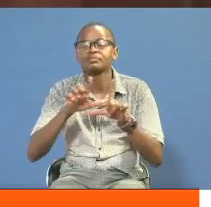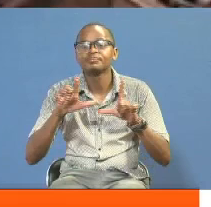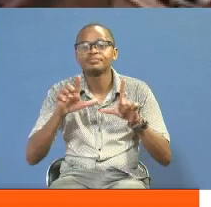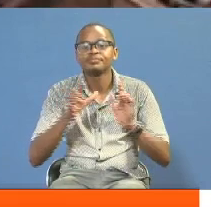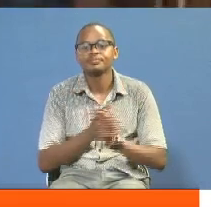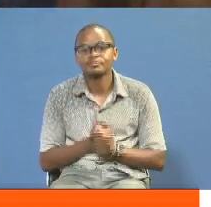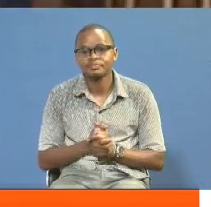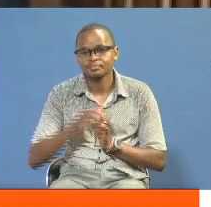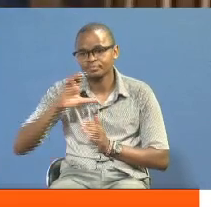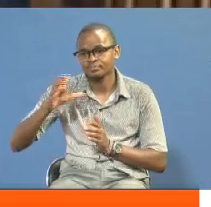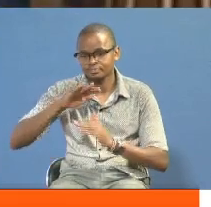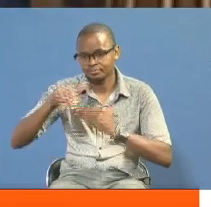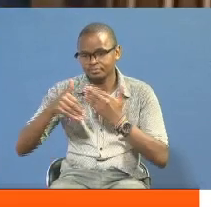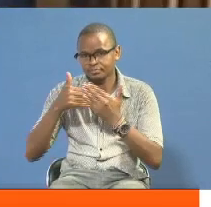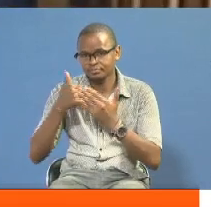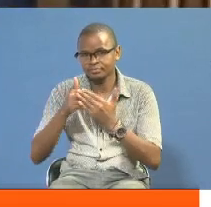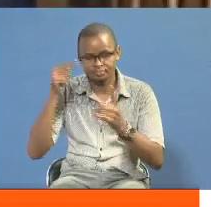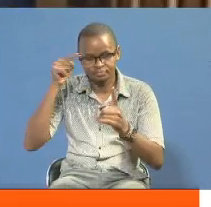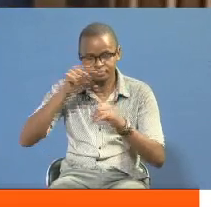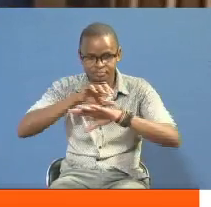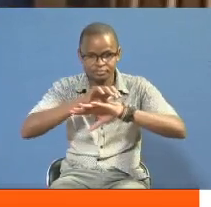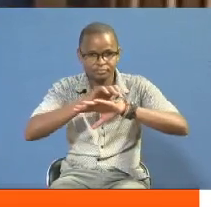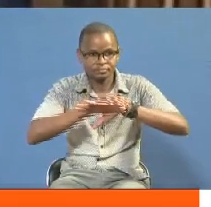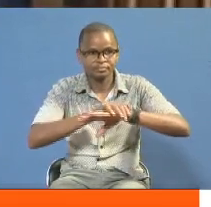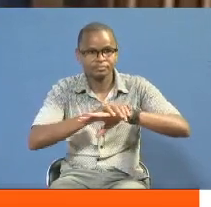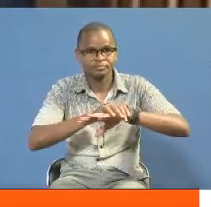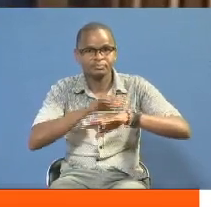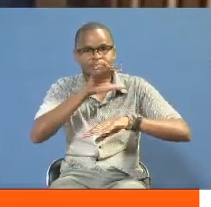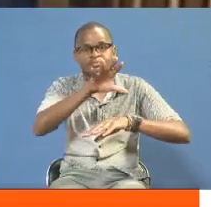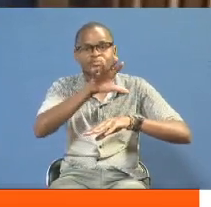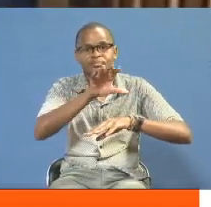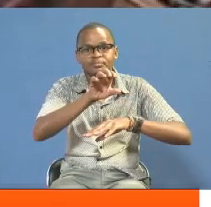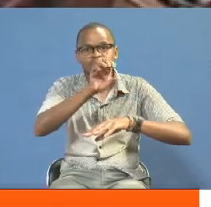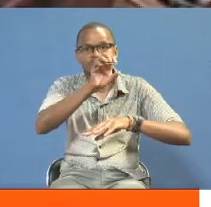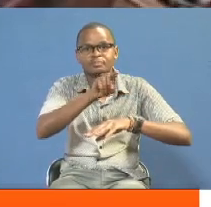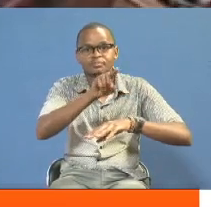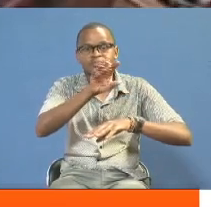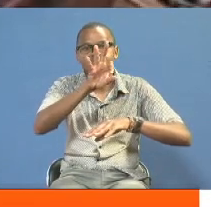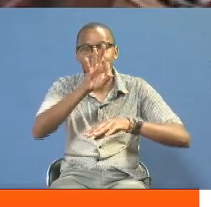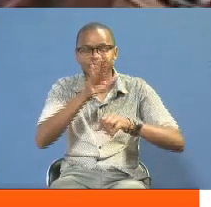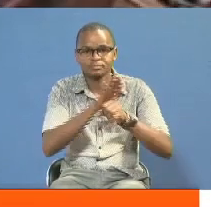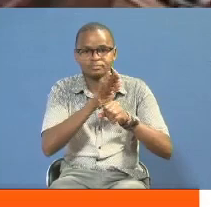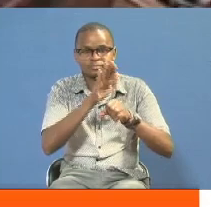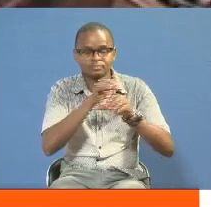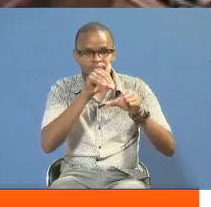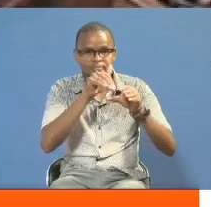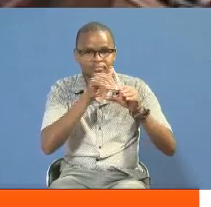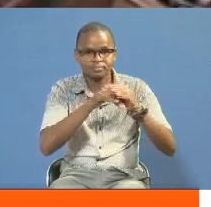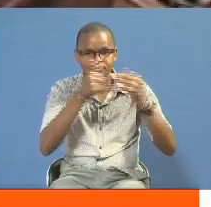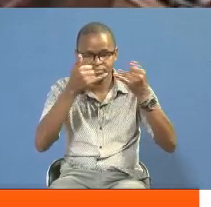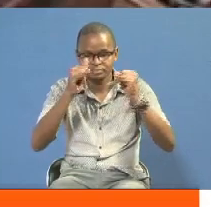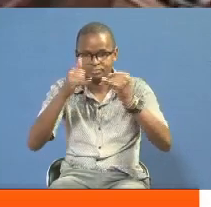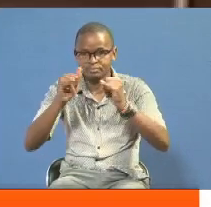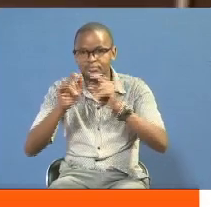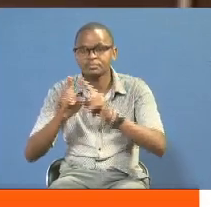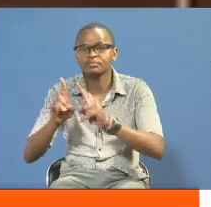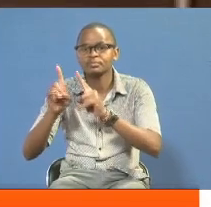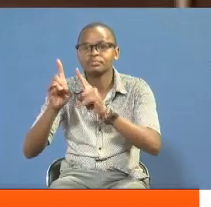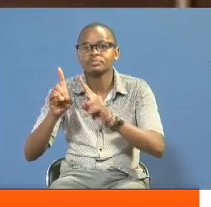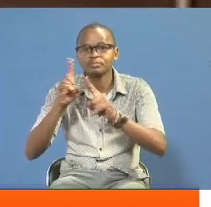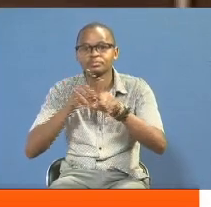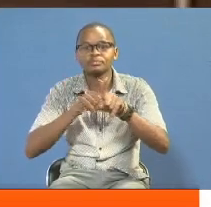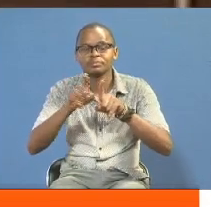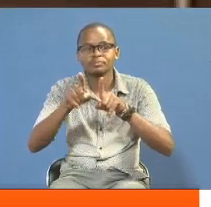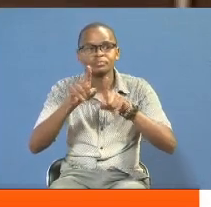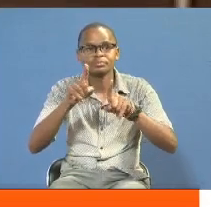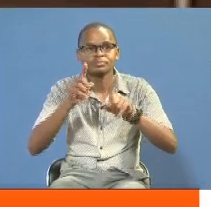Counties oote zinaelekea kupokea shilingi bilioni ya msinatatu nukta tatu zaidi Katika utolekele zaaji wa mswada huu,